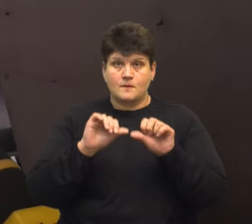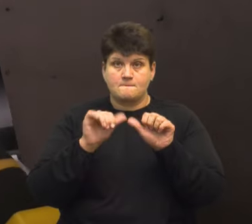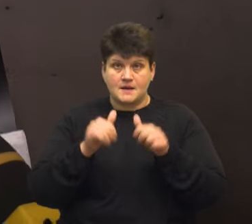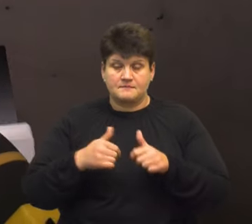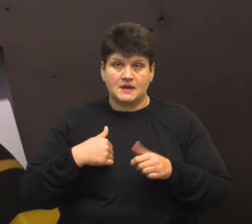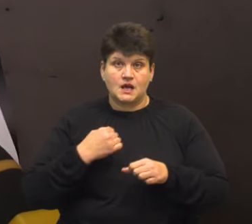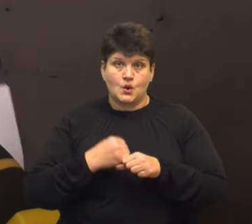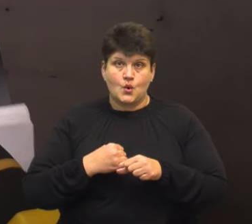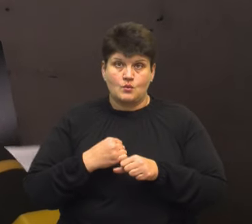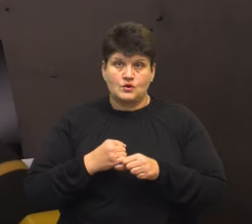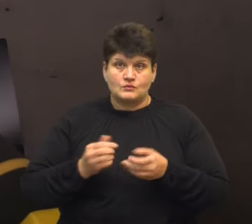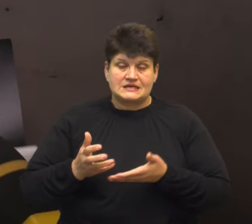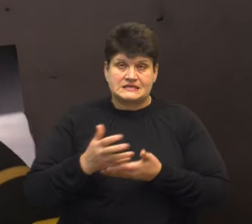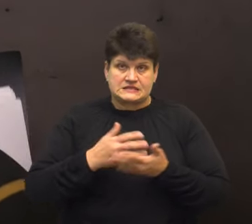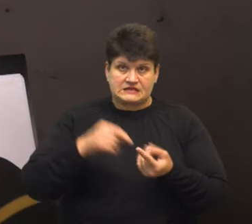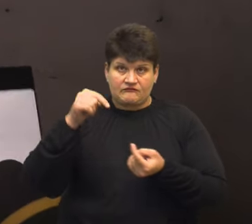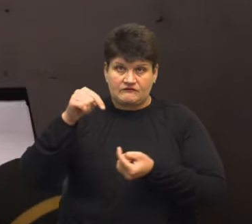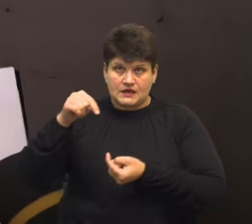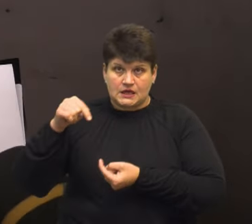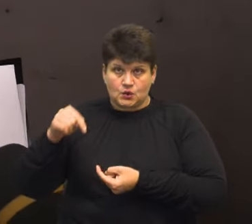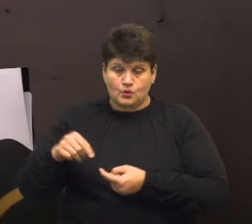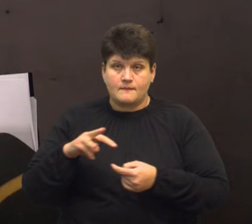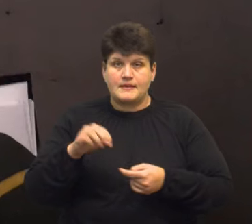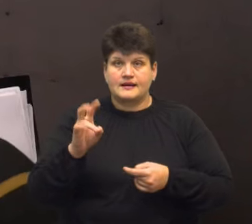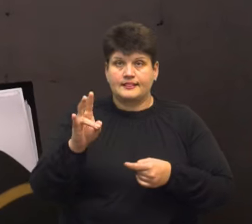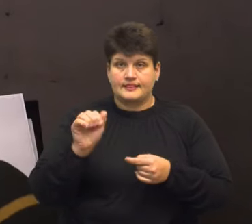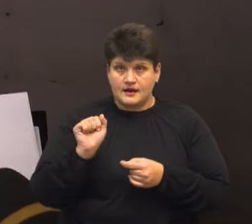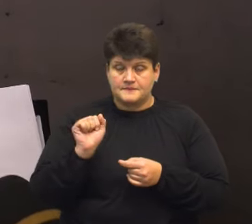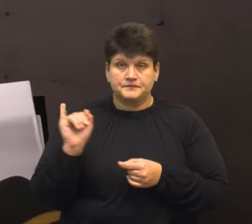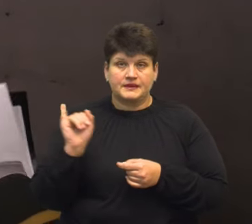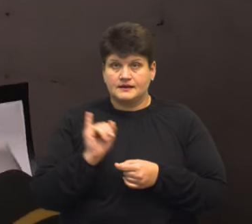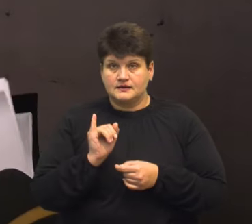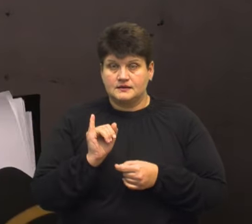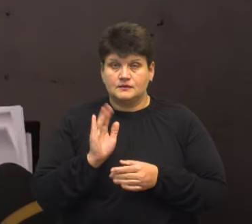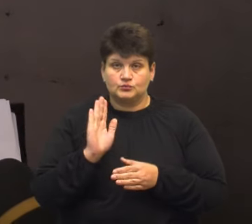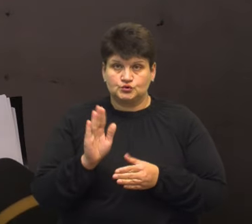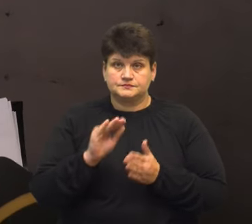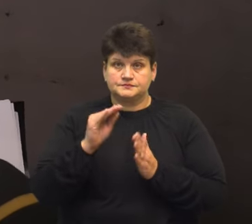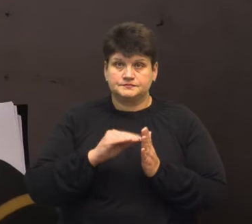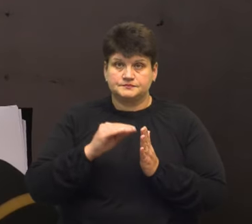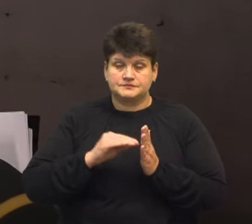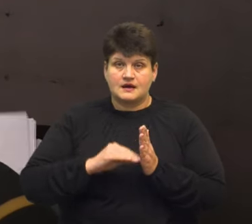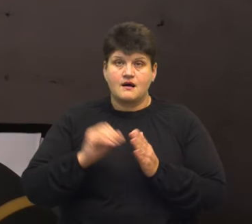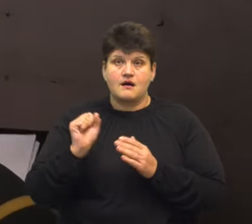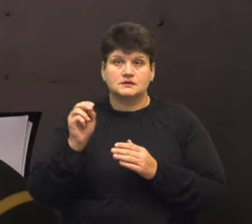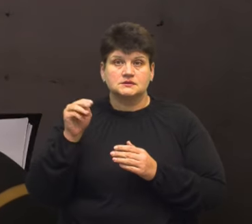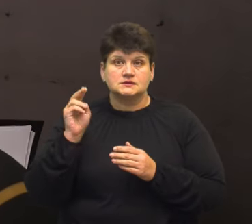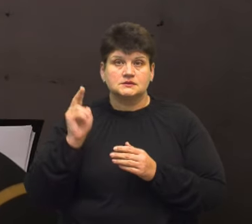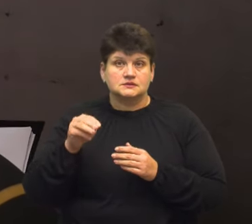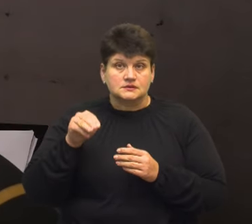робимо збірку майна, і будемо складати відповідний акт, і